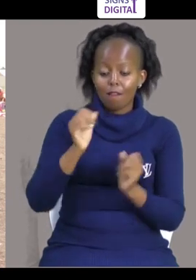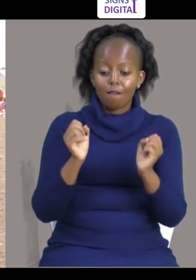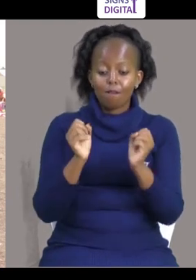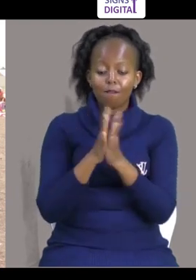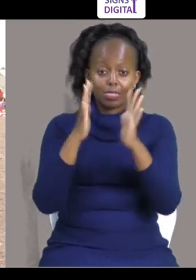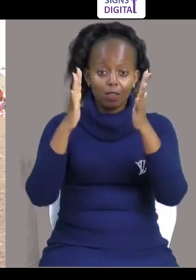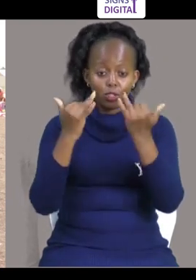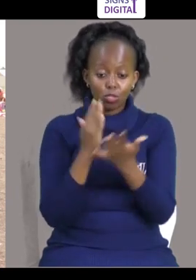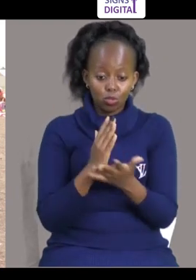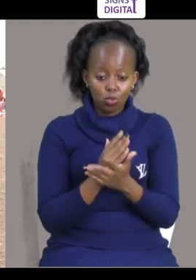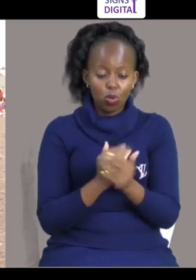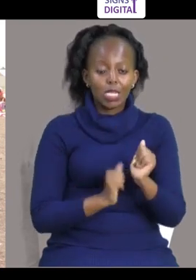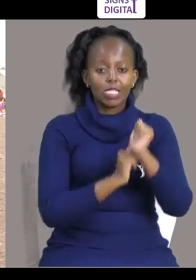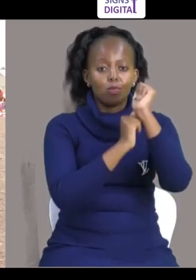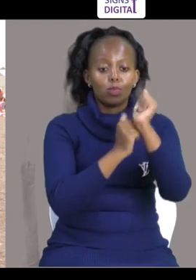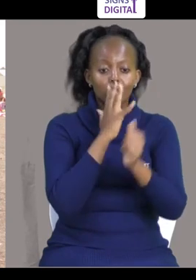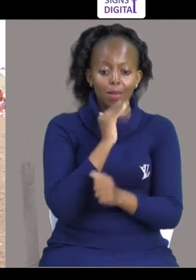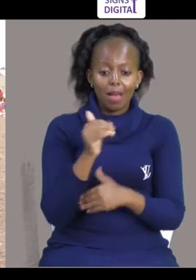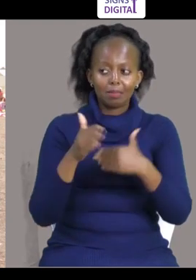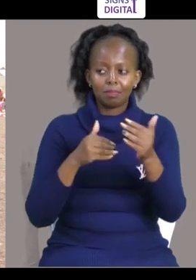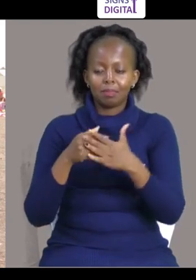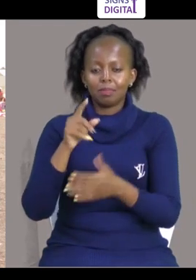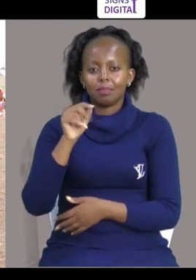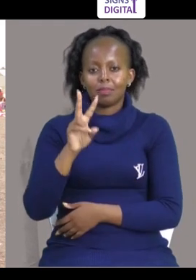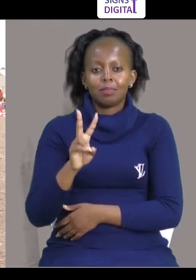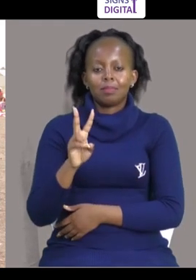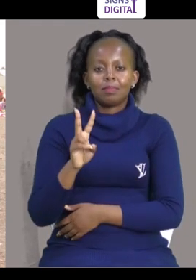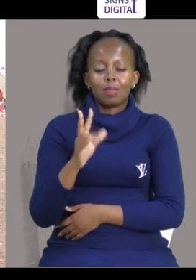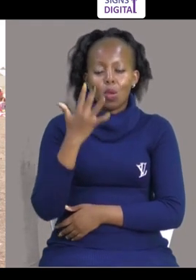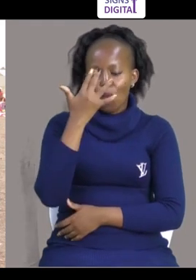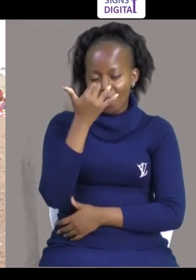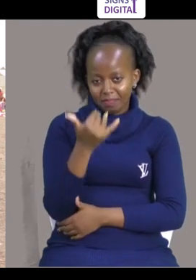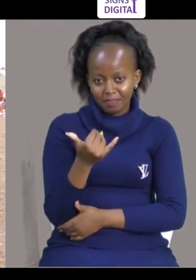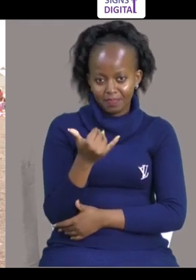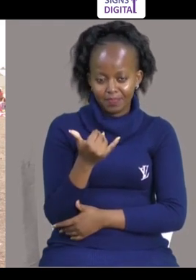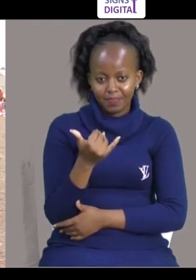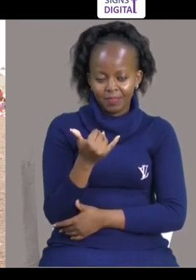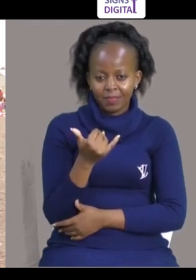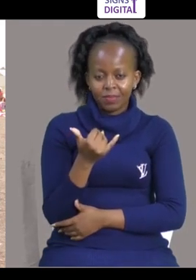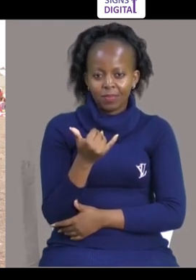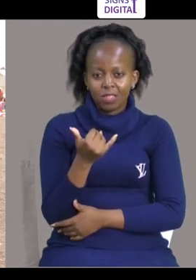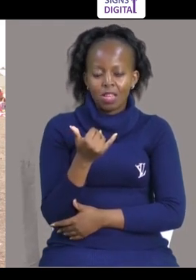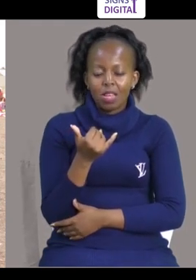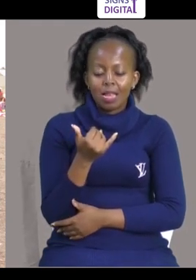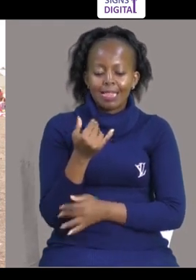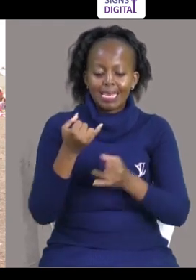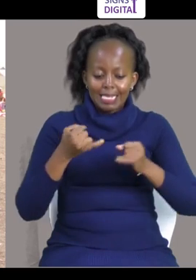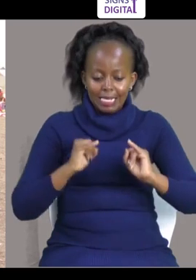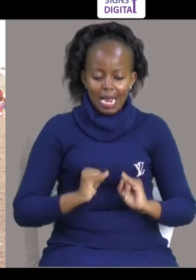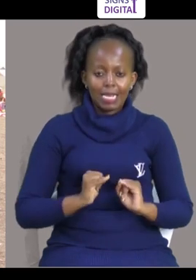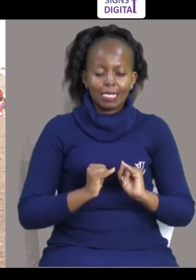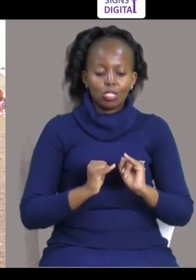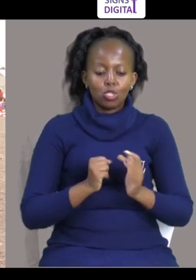Festival Ni Indakua Sponsored Na Time Television Kwa Jili Ya